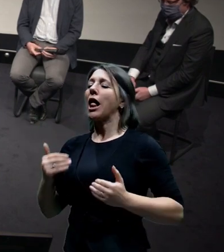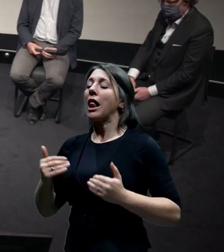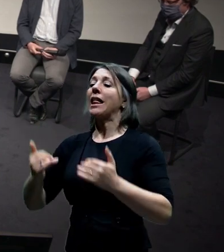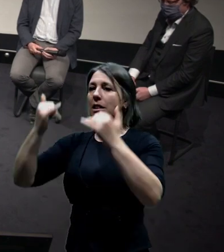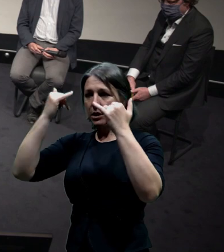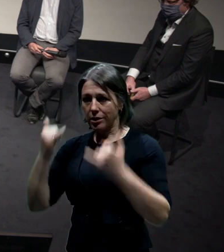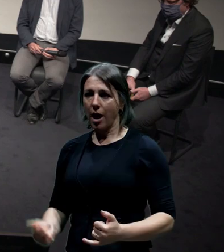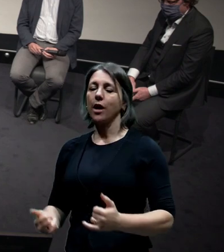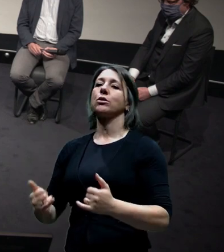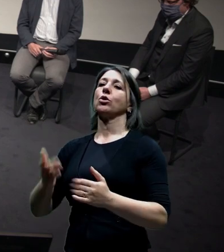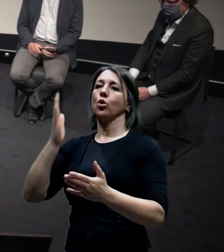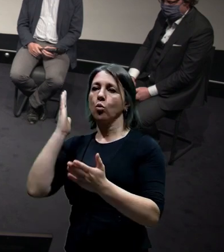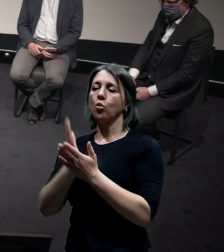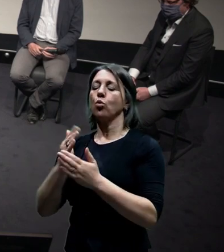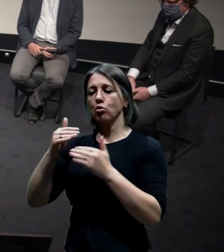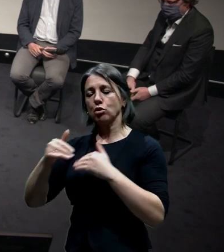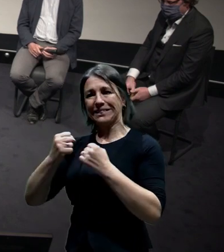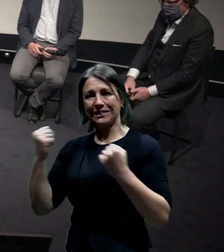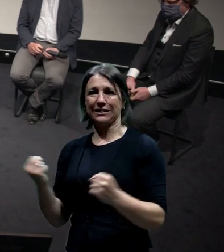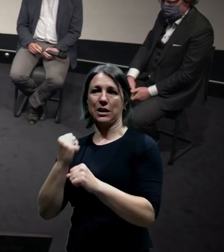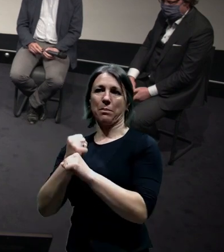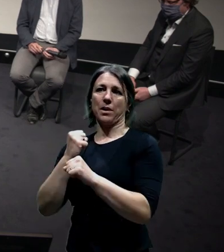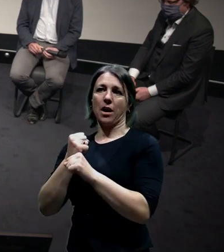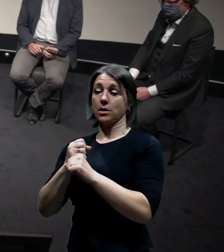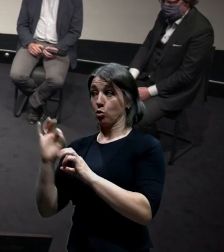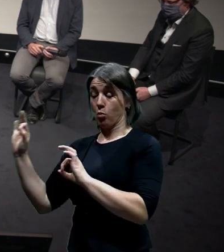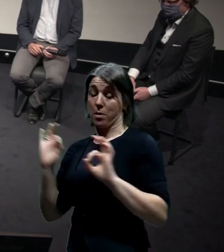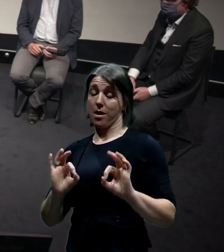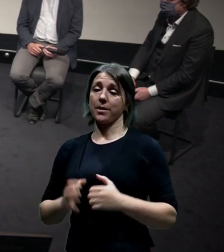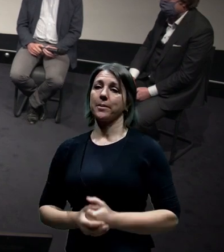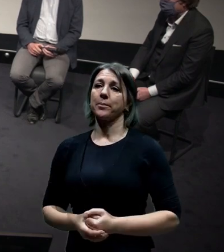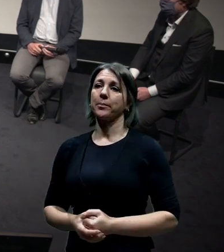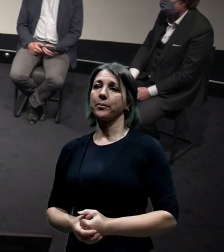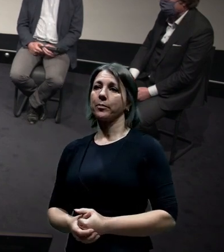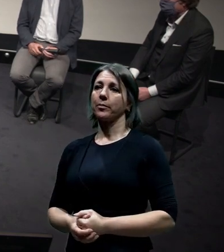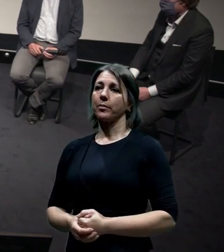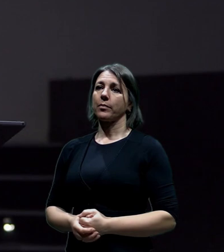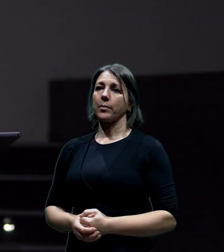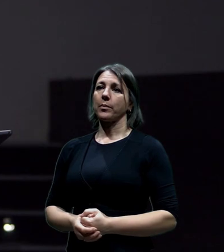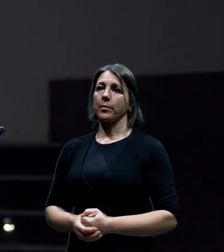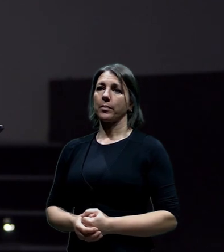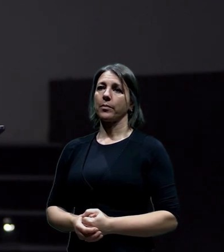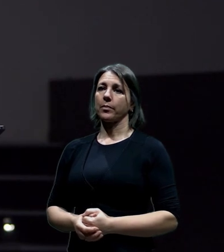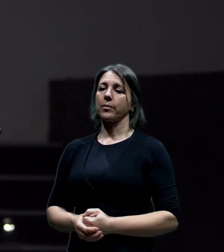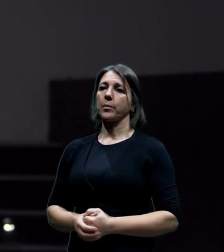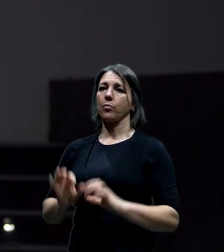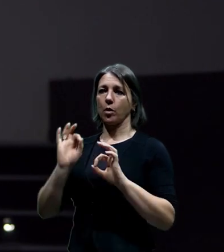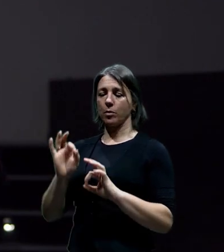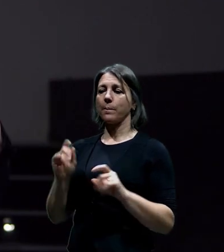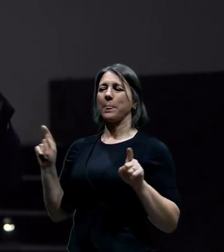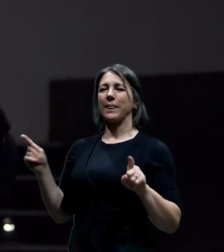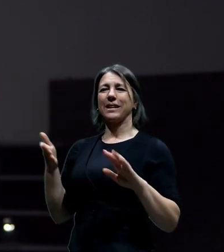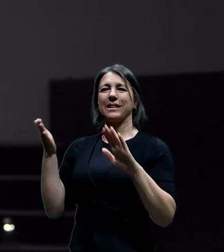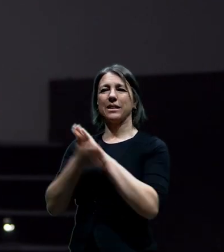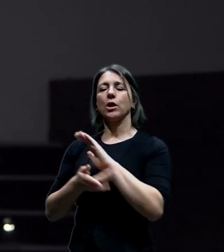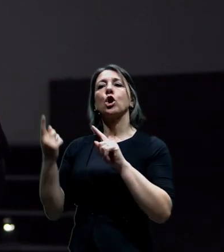konečně vlastně se na tom intenzivně pracuje, takže to je jako super tohle. Já bych tady v tom bodě moc poprosil, pány náměstky, jestli by mohli